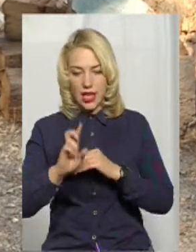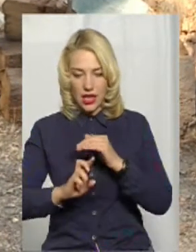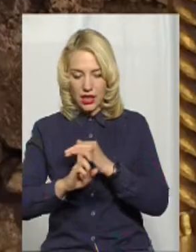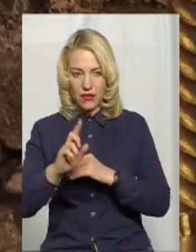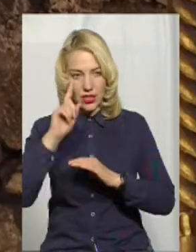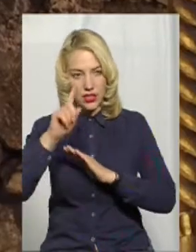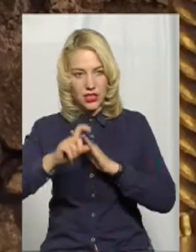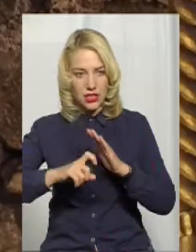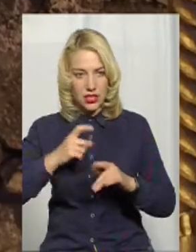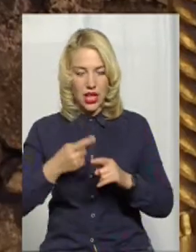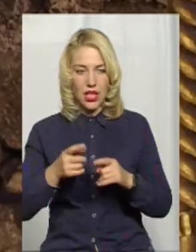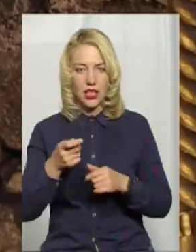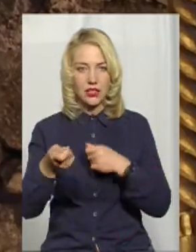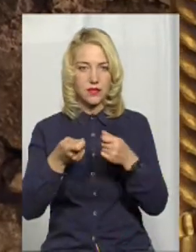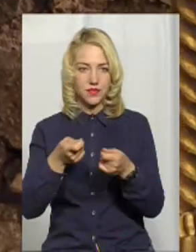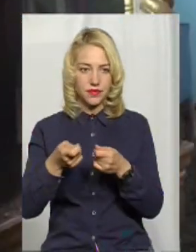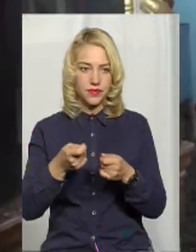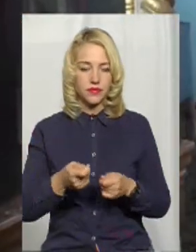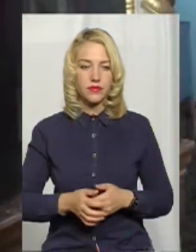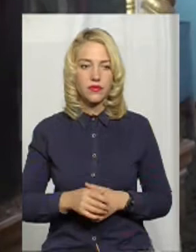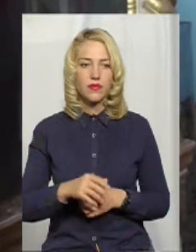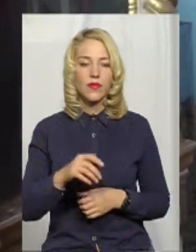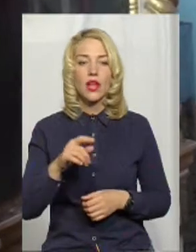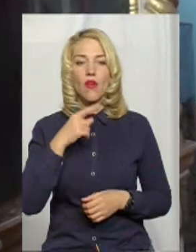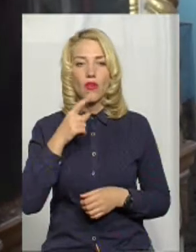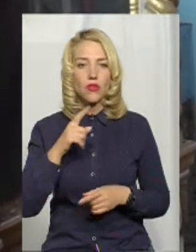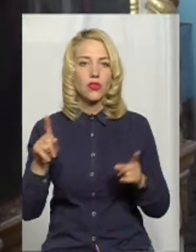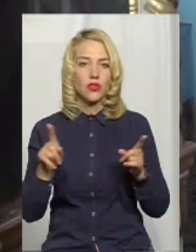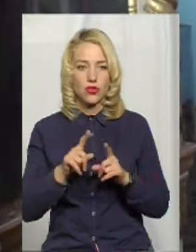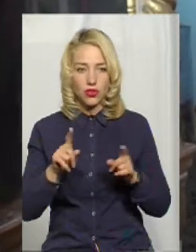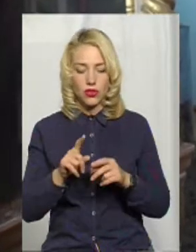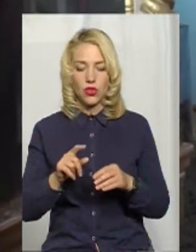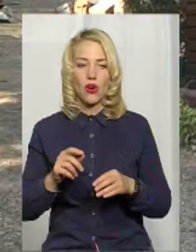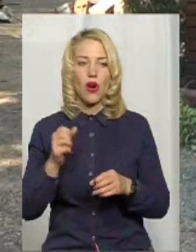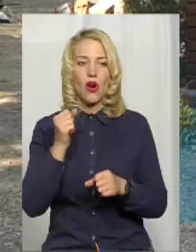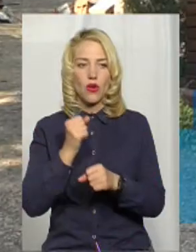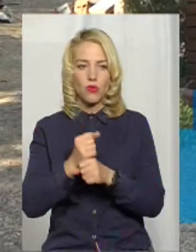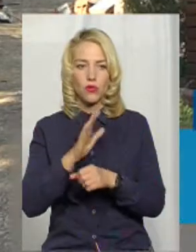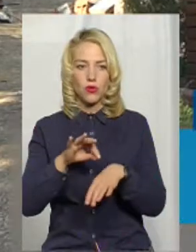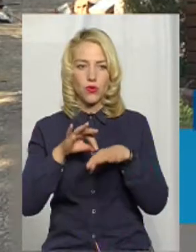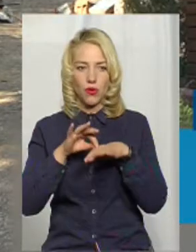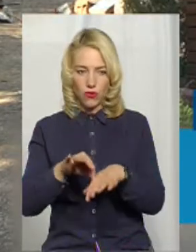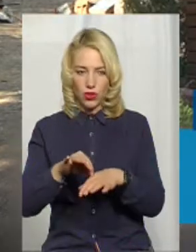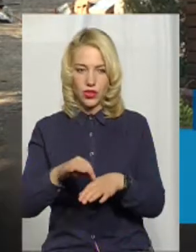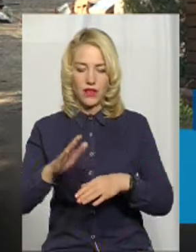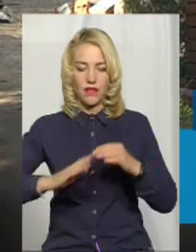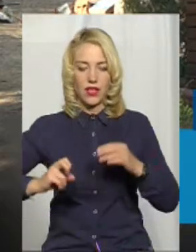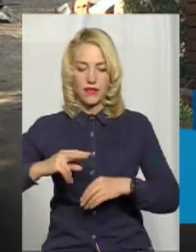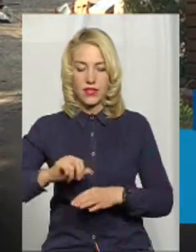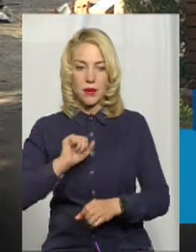Вінковецької райдержадміністрації Олена Слишинська. Додає, роботи мають проводити і фахівці. Припиненням робіт,